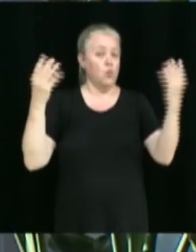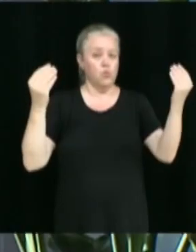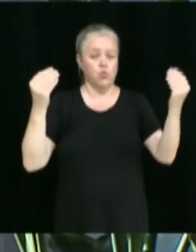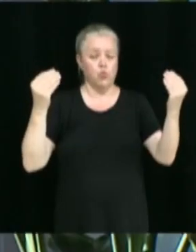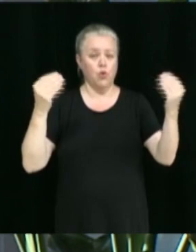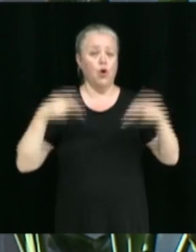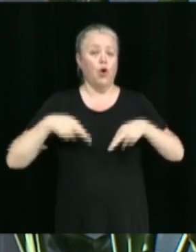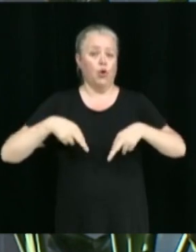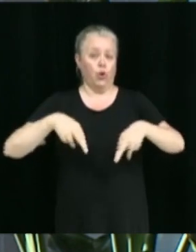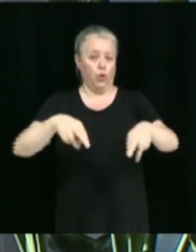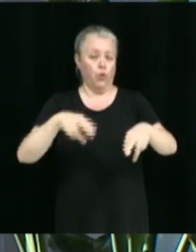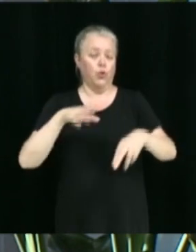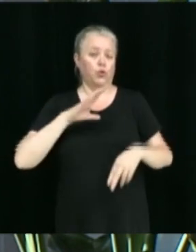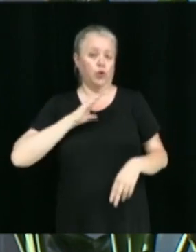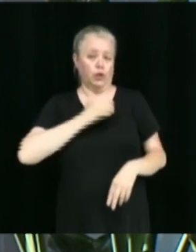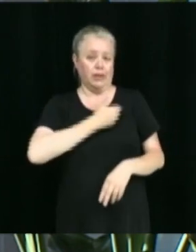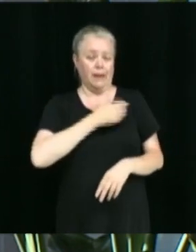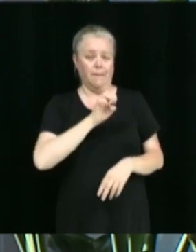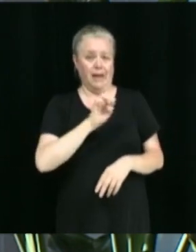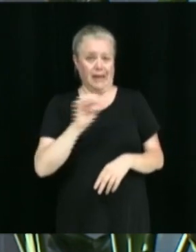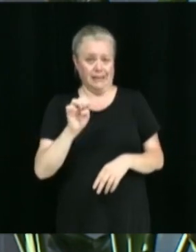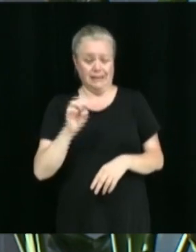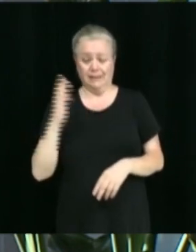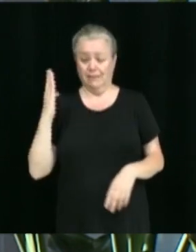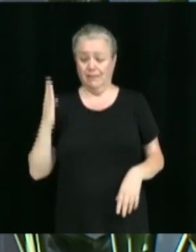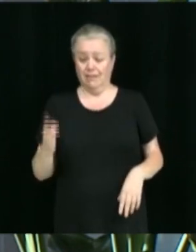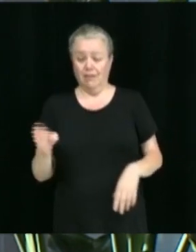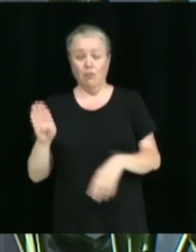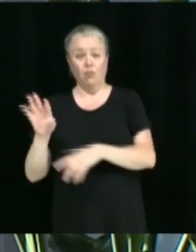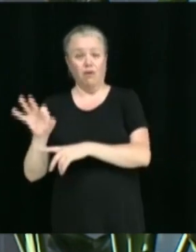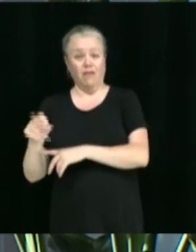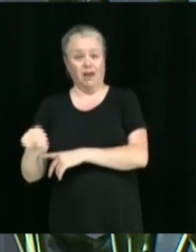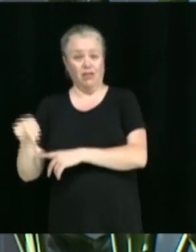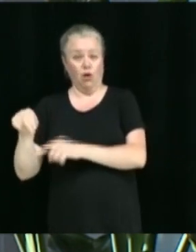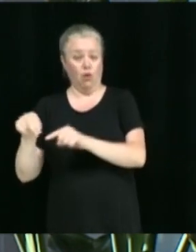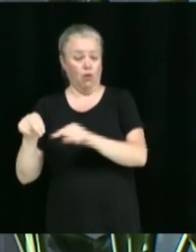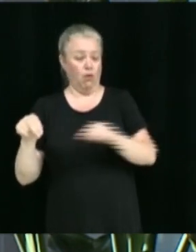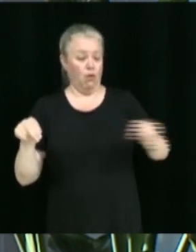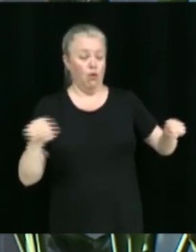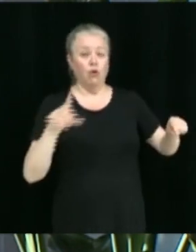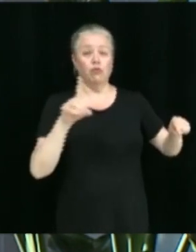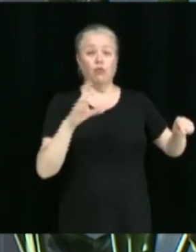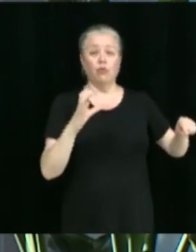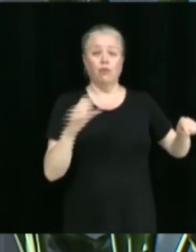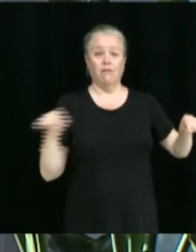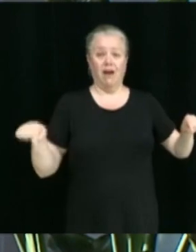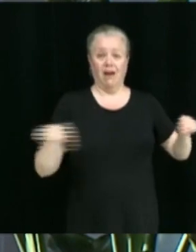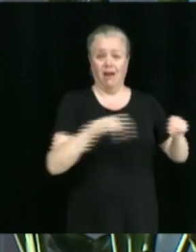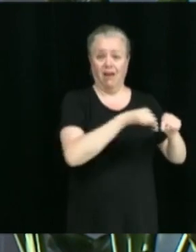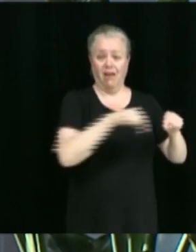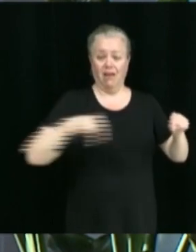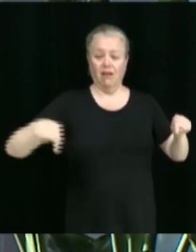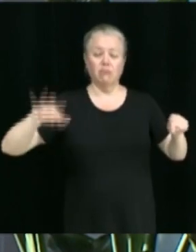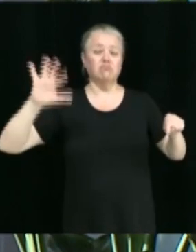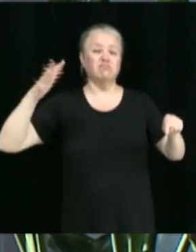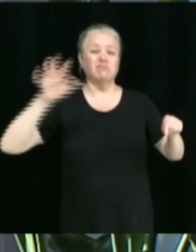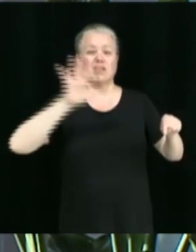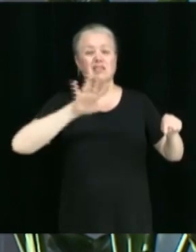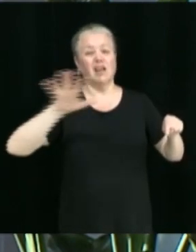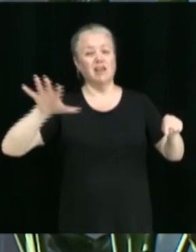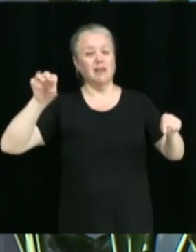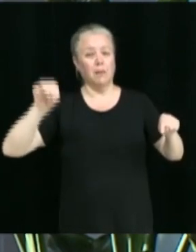Il s'agit de l'autoriser à partir du boulevard des Bois-Franc-Nord en direction de la rue de Courval sur une distance d'environ 55 mètres.